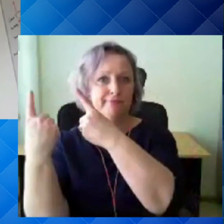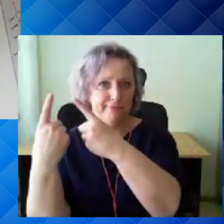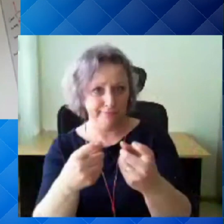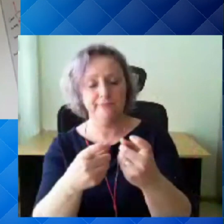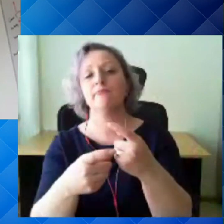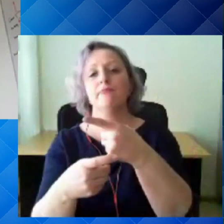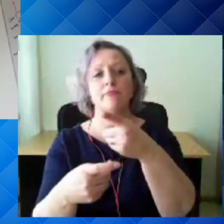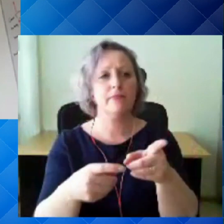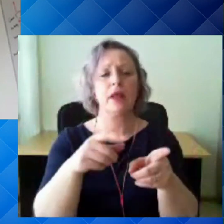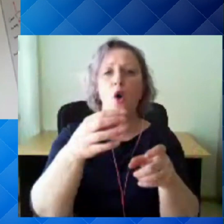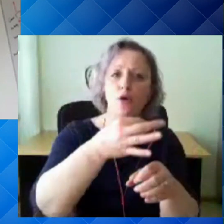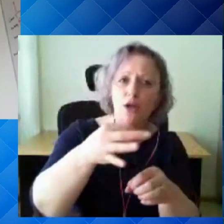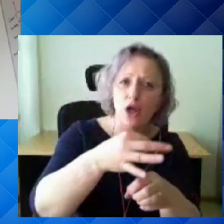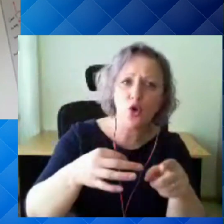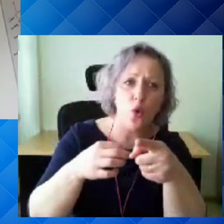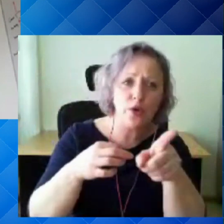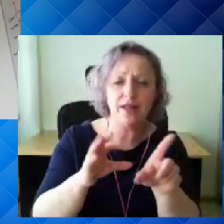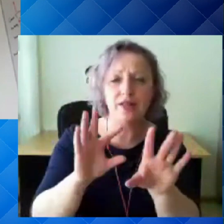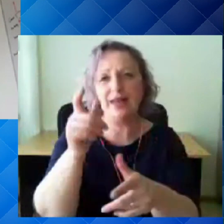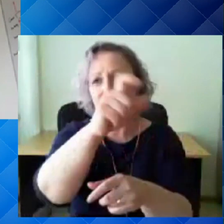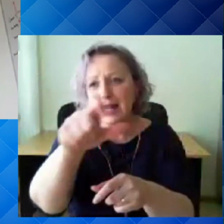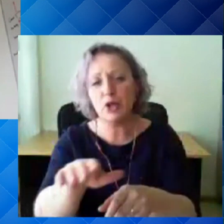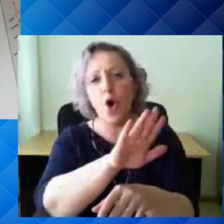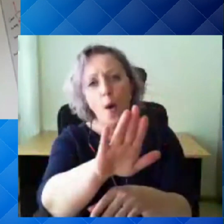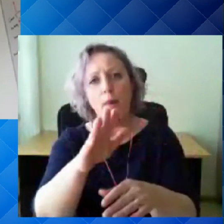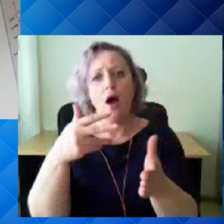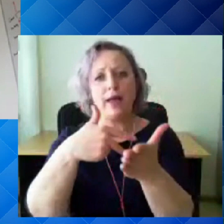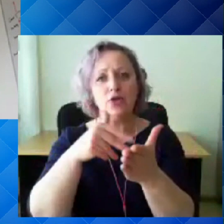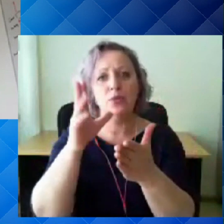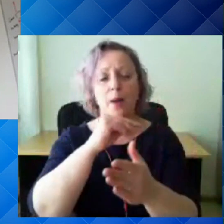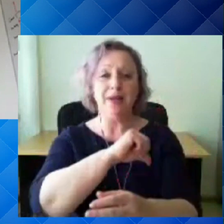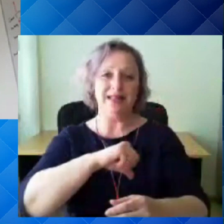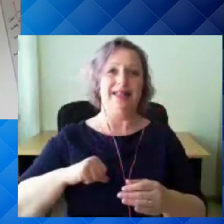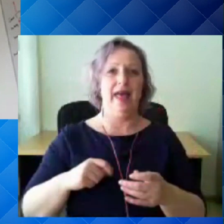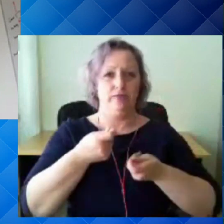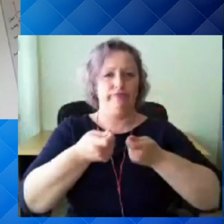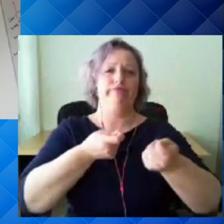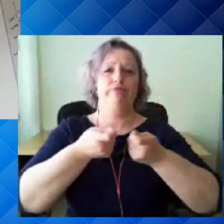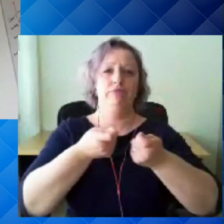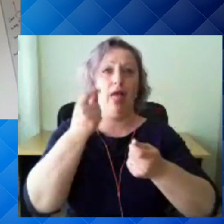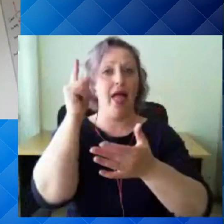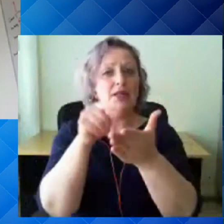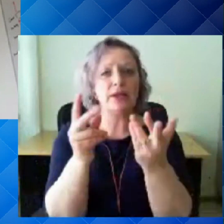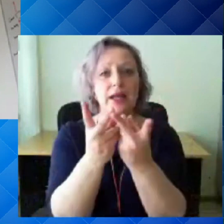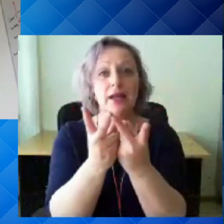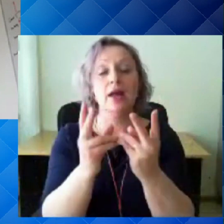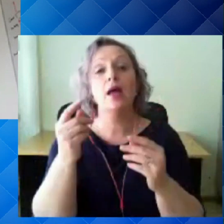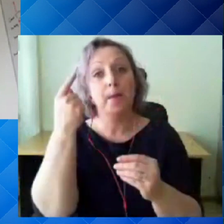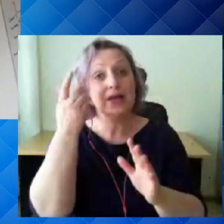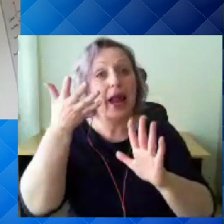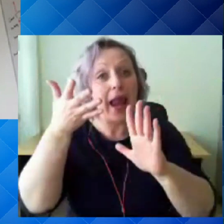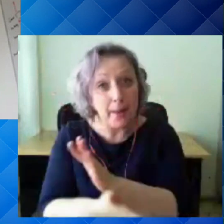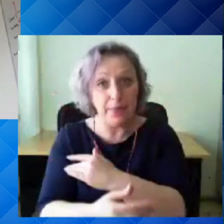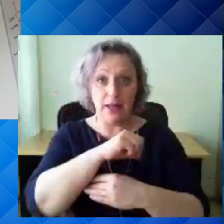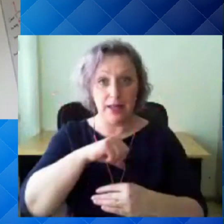siis indiviid või organisatsioon oma käitumist ka reguleerib. See on see eesmärk, et mõeldaks läbi, mida saame ise